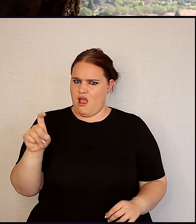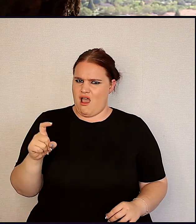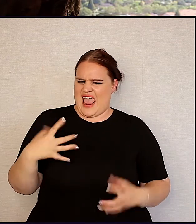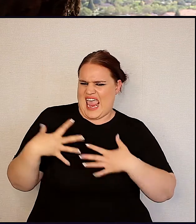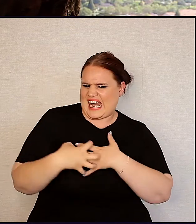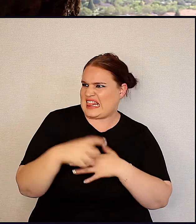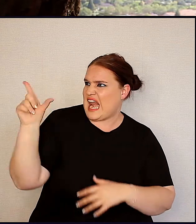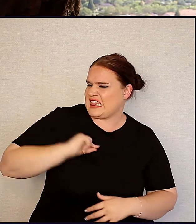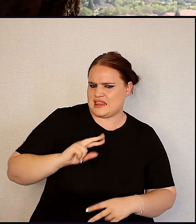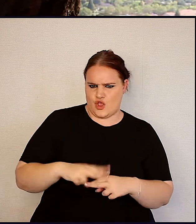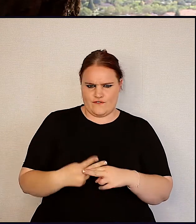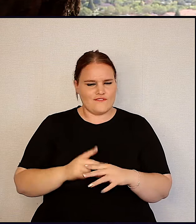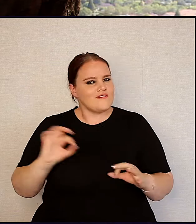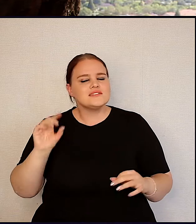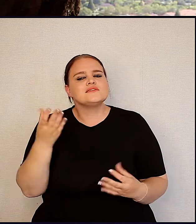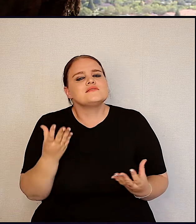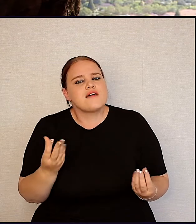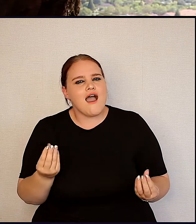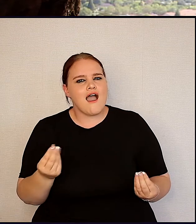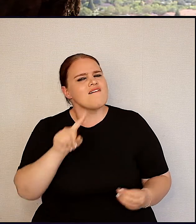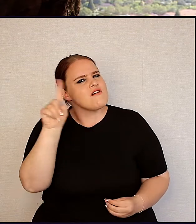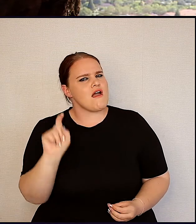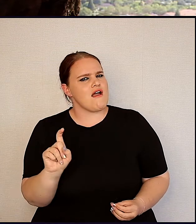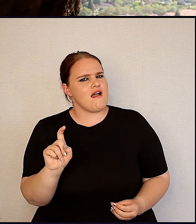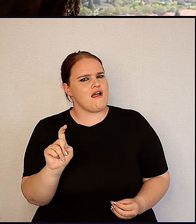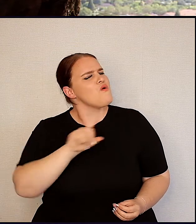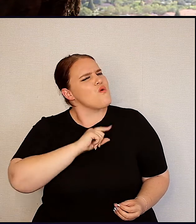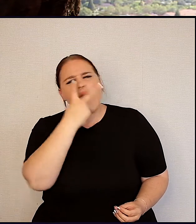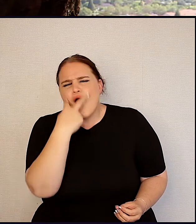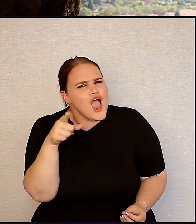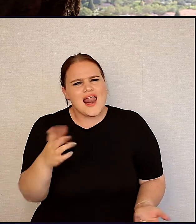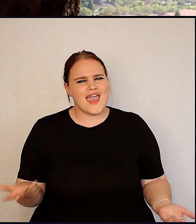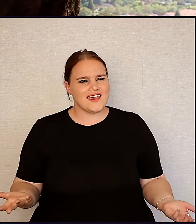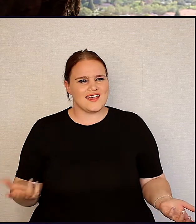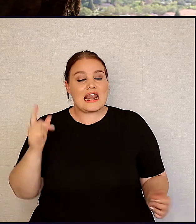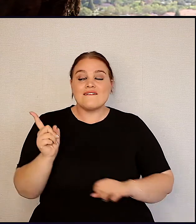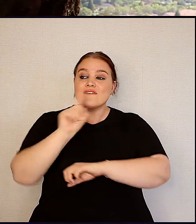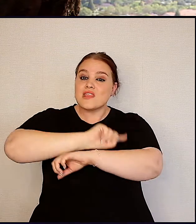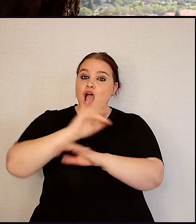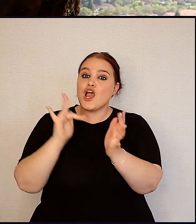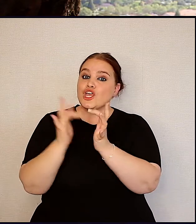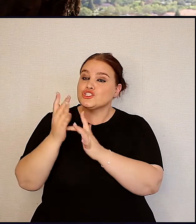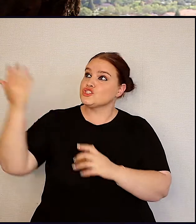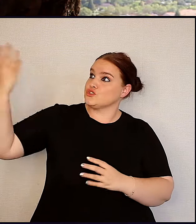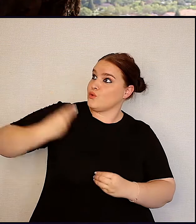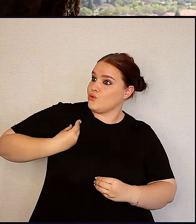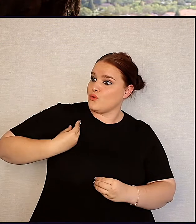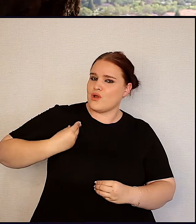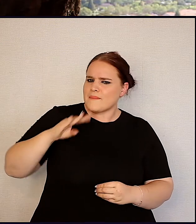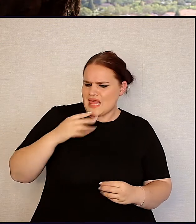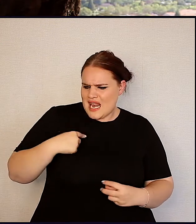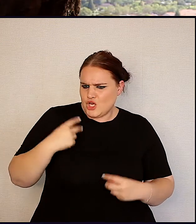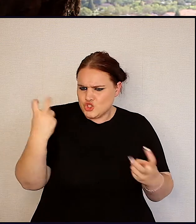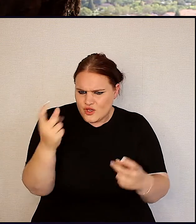geirriteerd nie, dit is een sachte, sachte vraag. En vandag kom staan hy by my en jou, want ek en jy soek, die tweede vraag is,